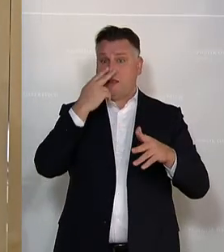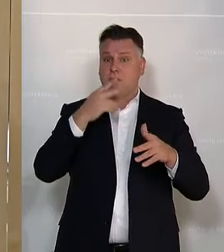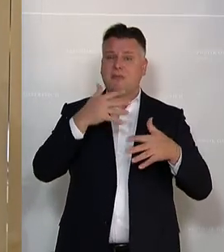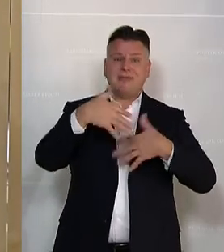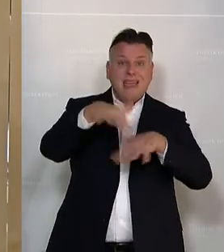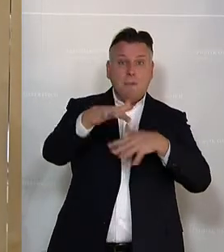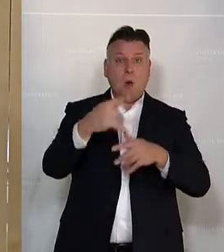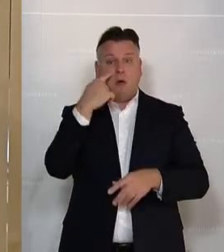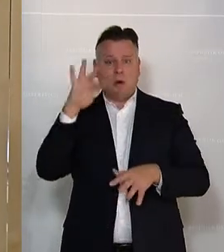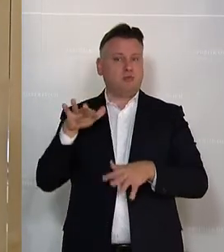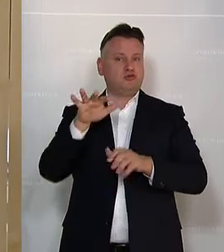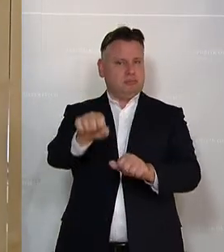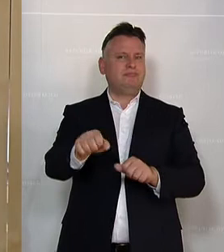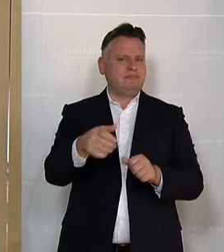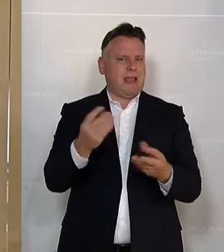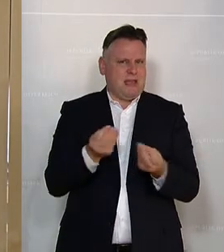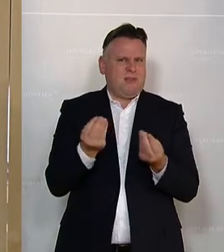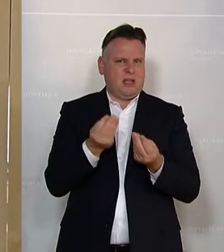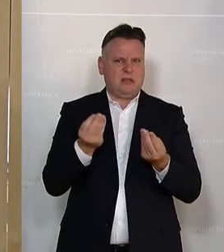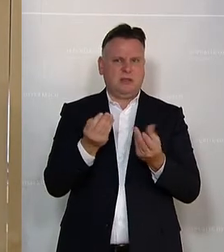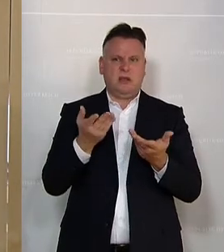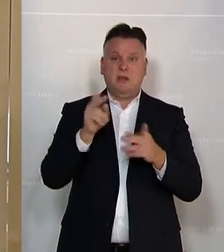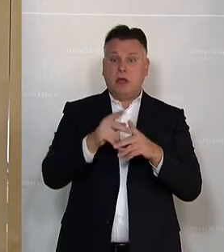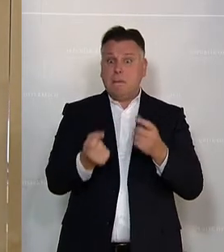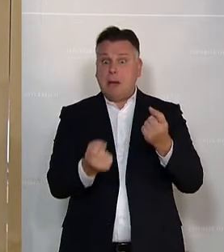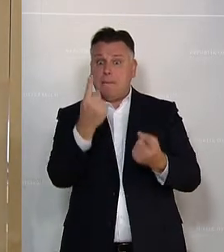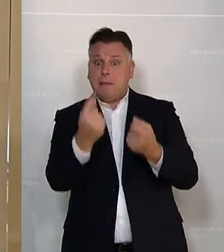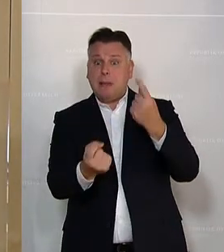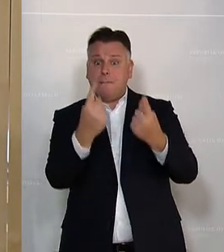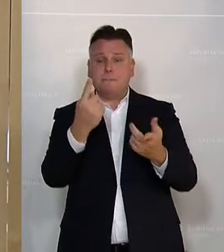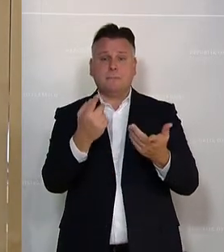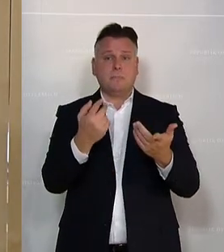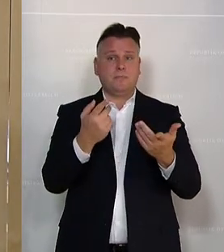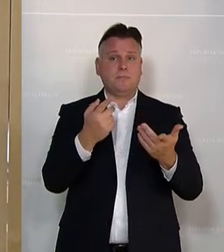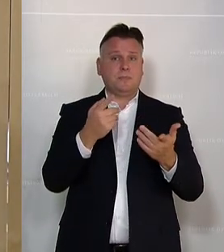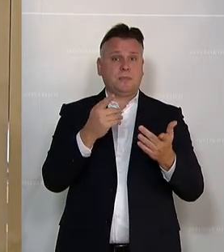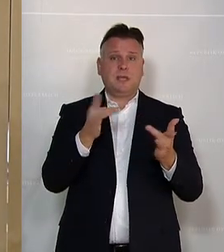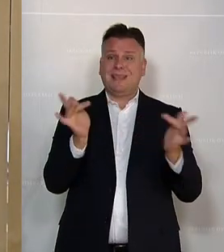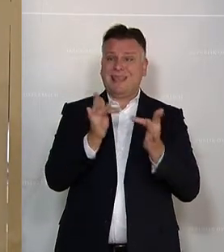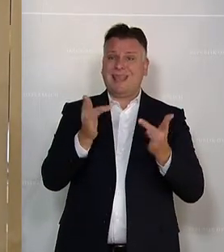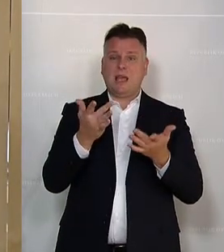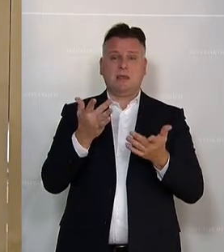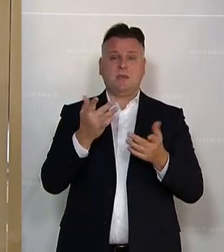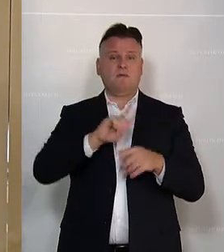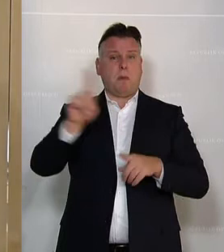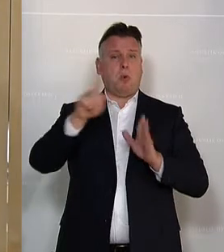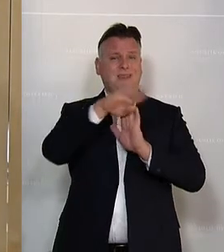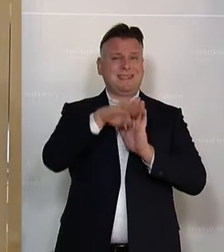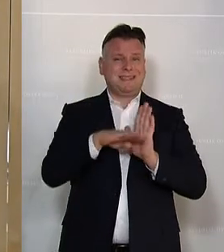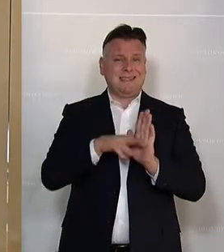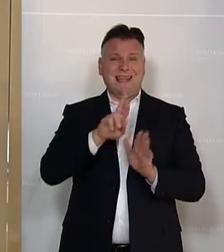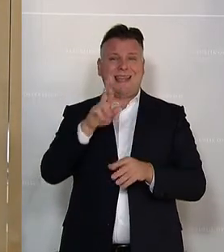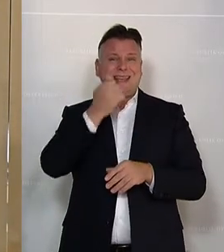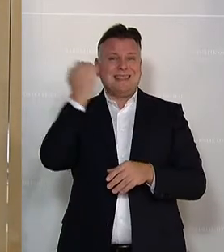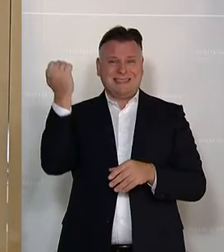Demonstrationen, wenn hier es zu Auswüchse gegen das Verbotsgesetz oder Ähnlichem kommt, dass die Polizei